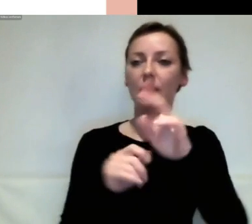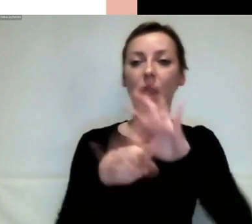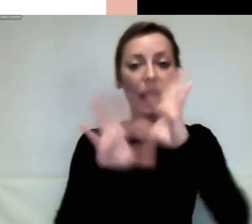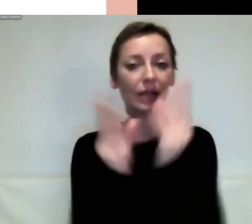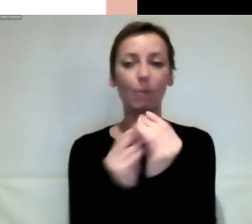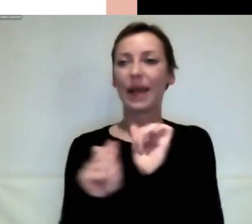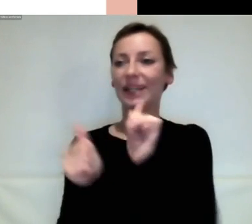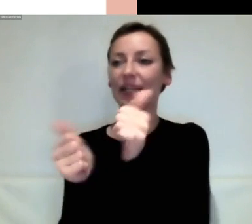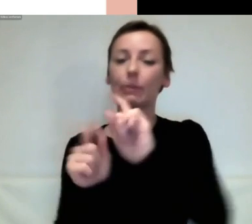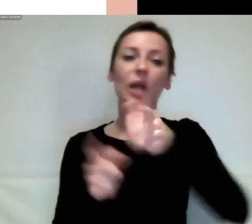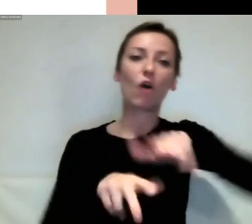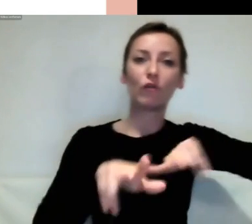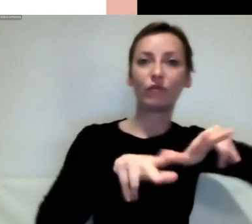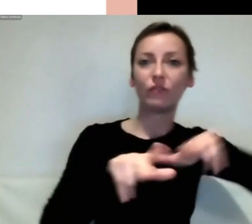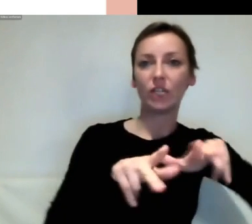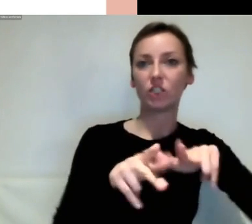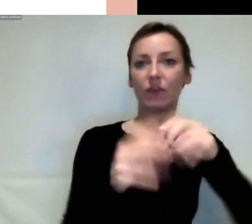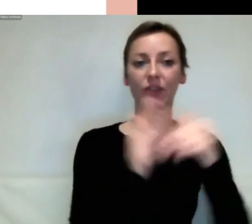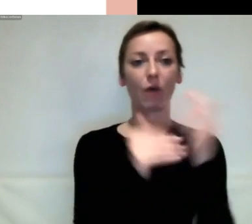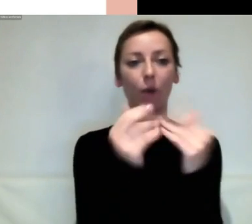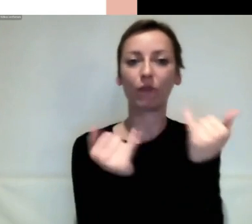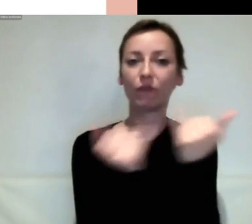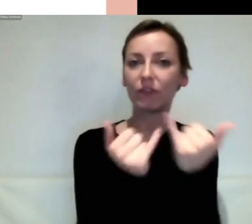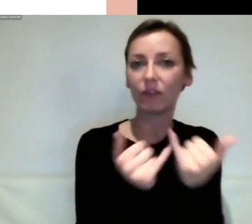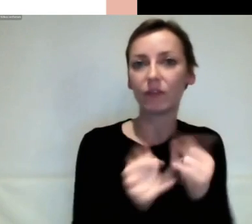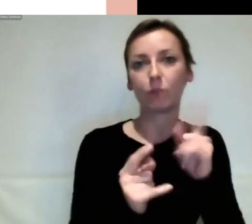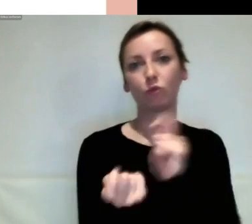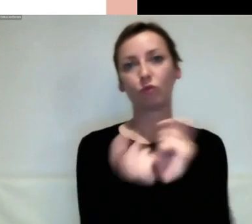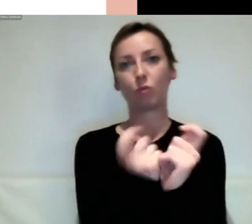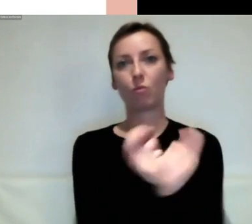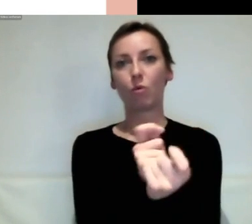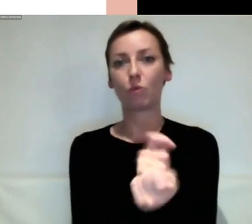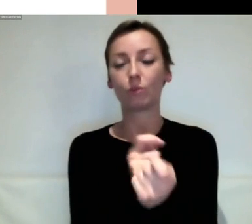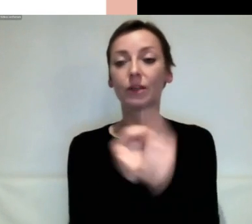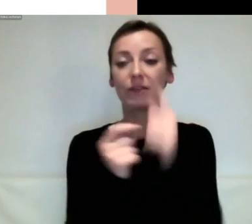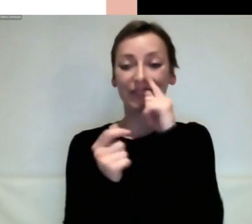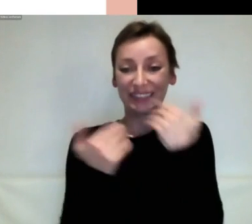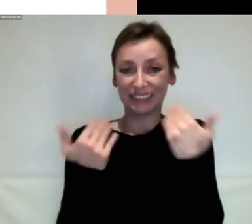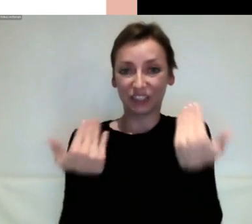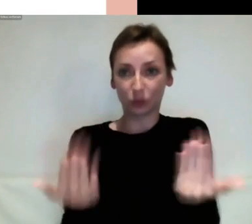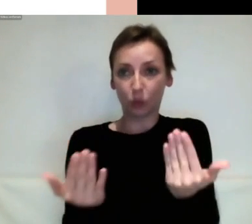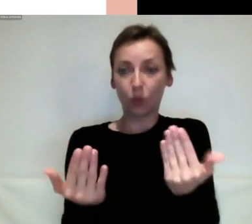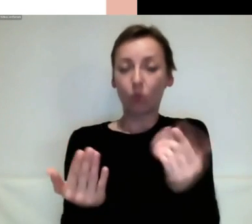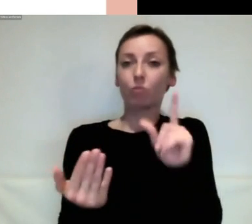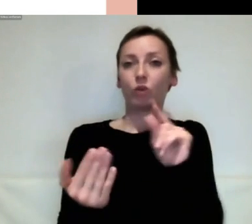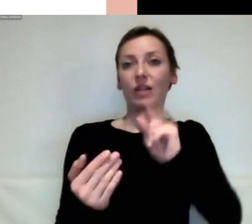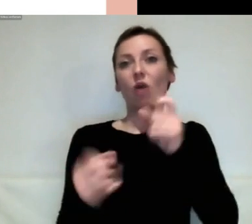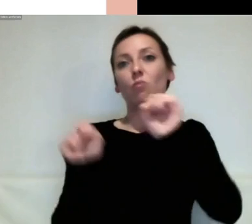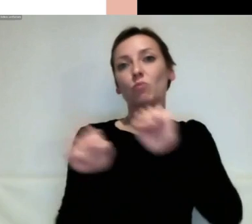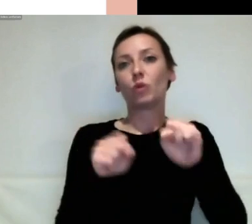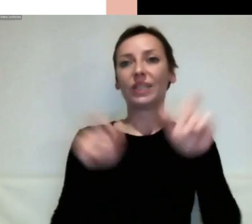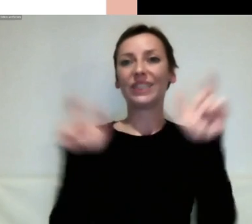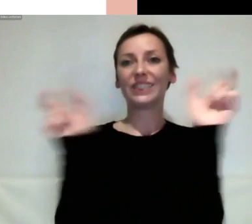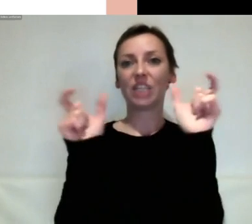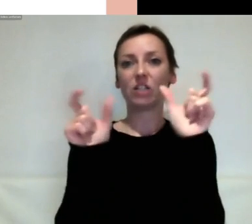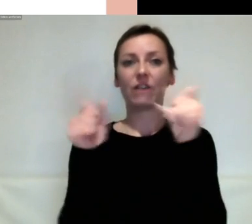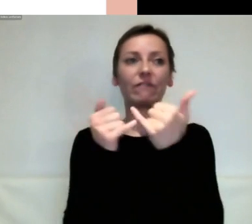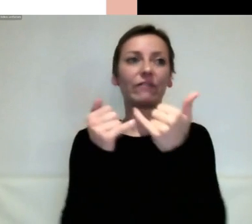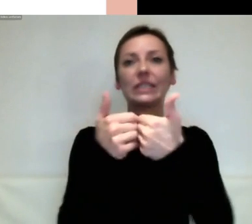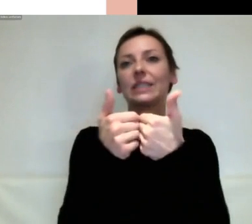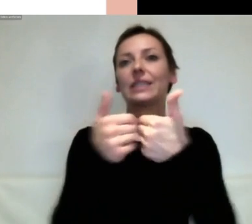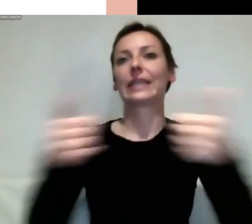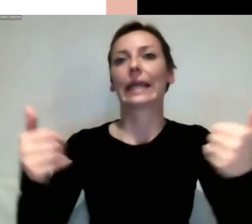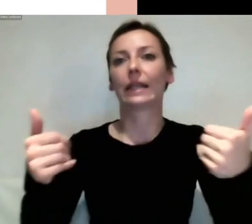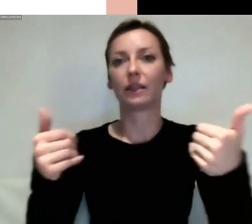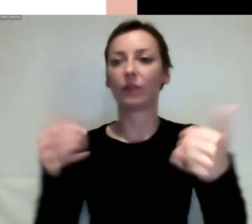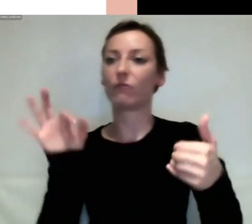Und da besteht natürlich die Gefahr einer gesellschaftlichen Spaltung. Anfragen der Klimapolitik. Und auch eine Gefahr des Vertrauensverlustes